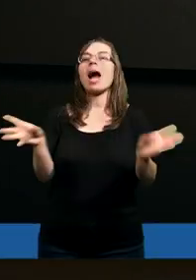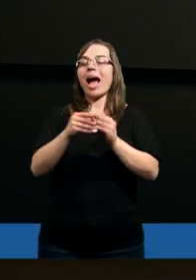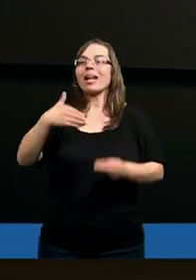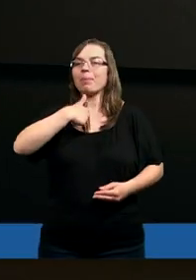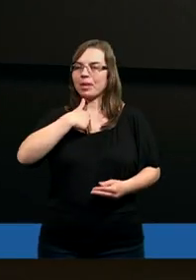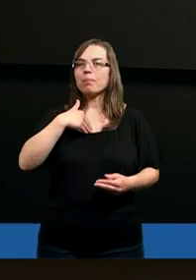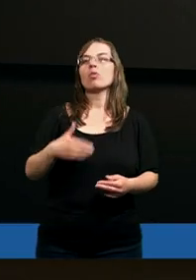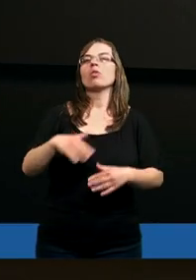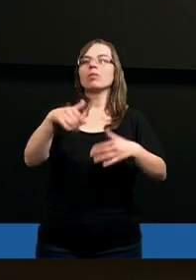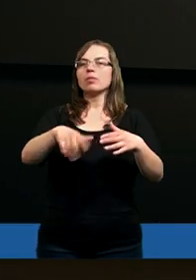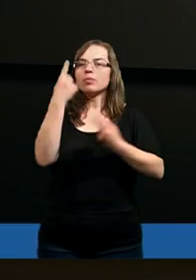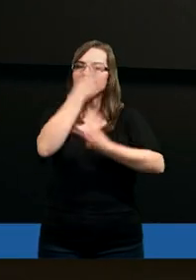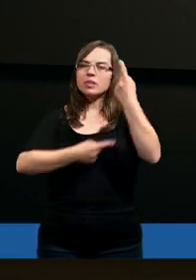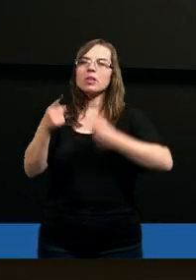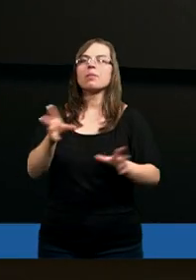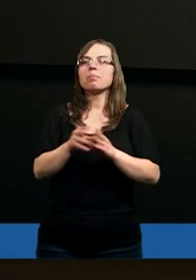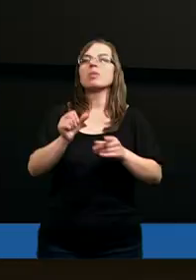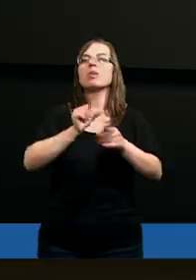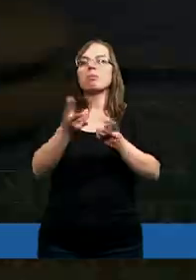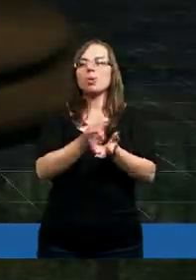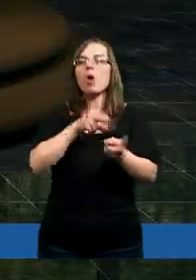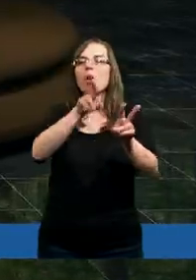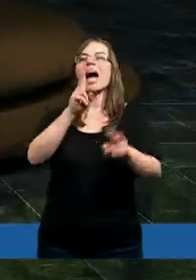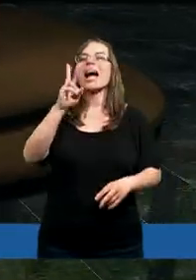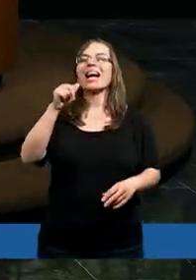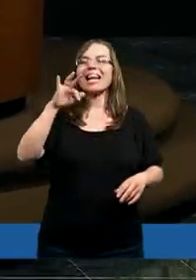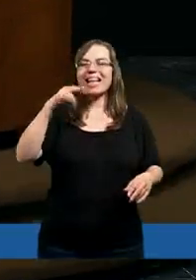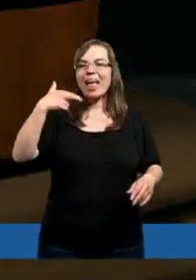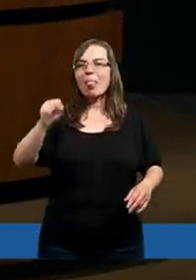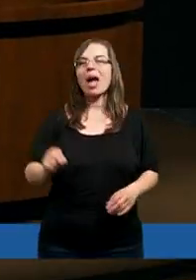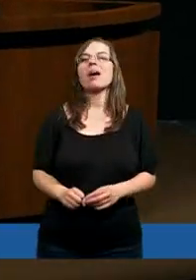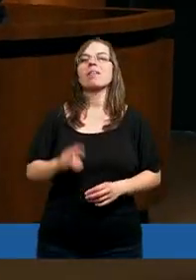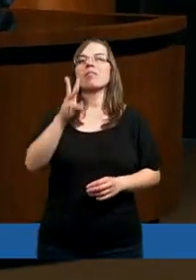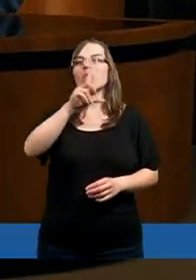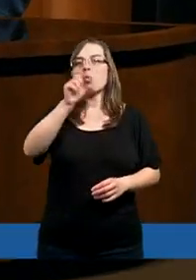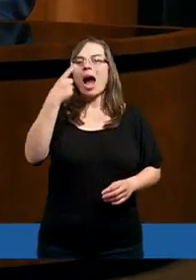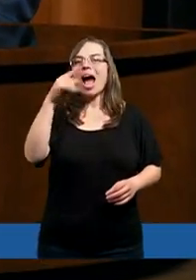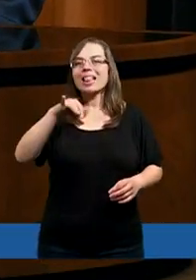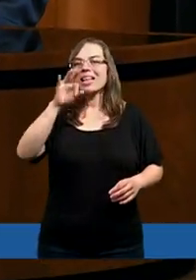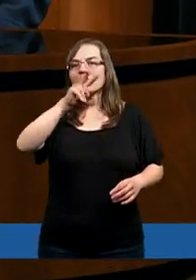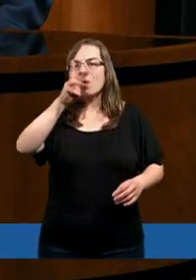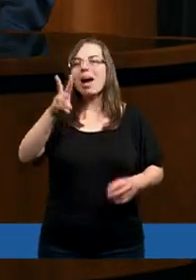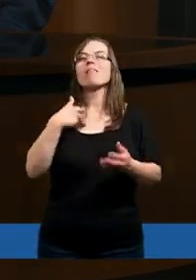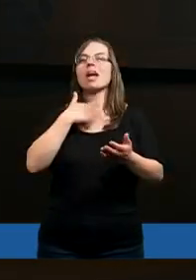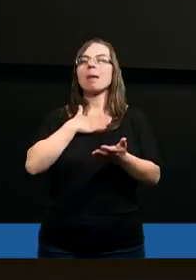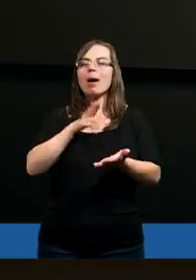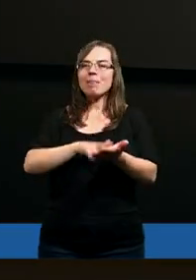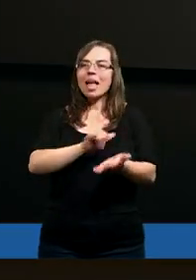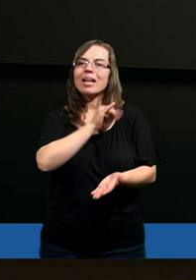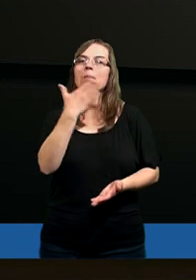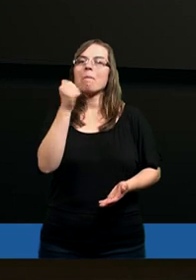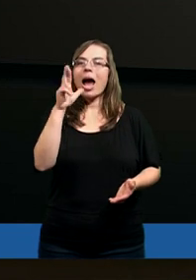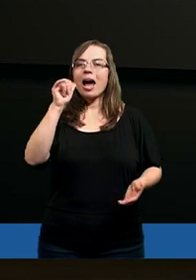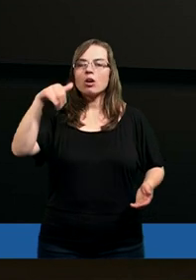Razem ze mną w rozważaniu Bożego Słowa biorą udział Krystyna, Władysław, a ja na imię mam